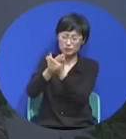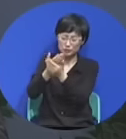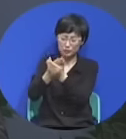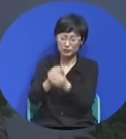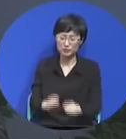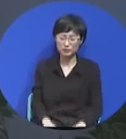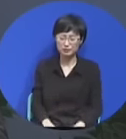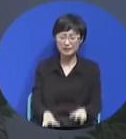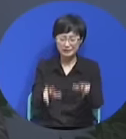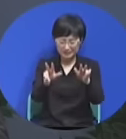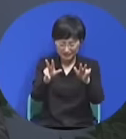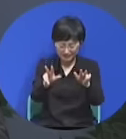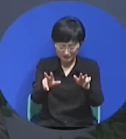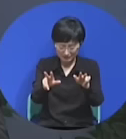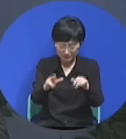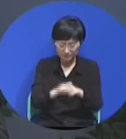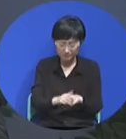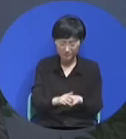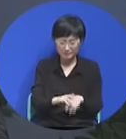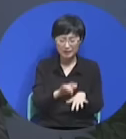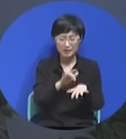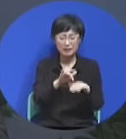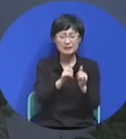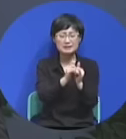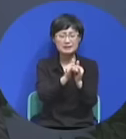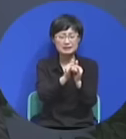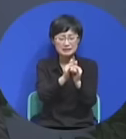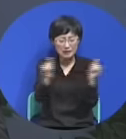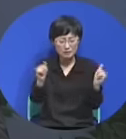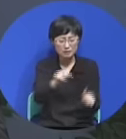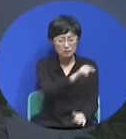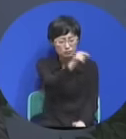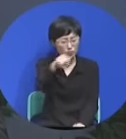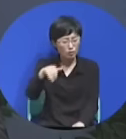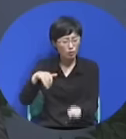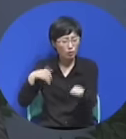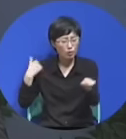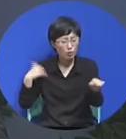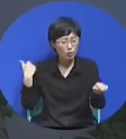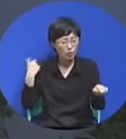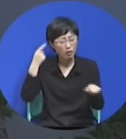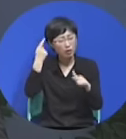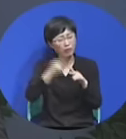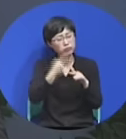이 시간에 사람들은 알지 못하고 흑암에 빠져 있습니다